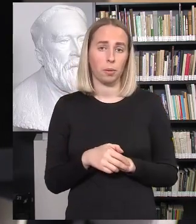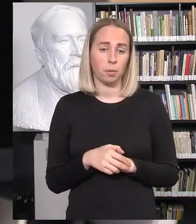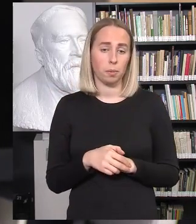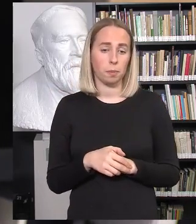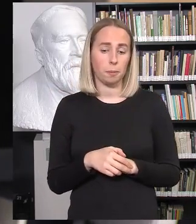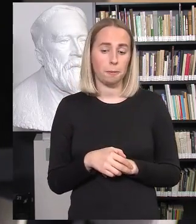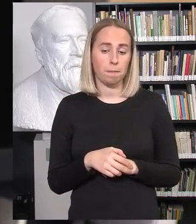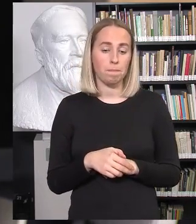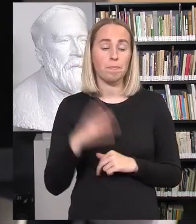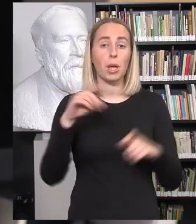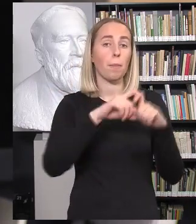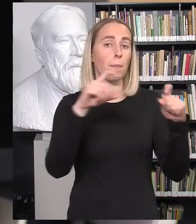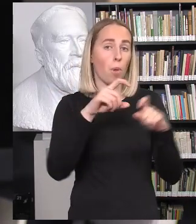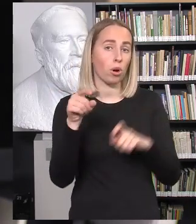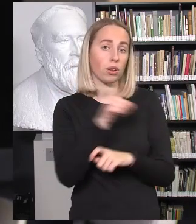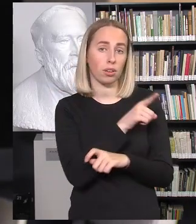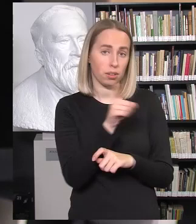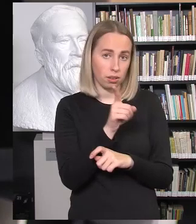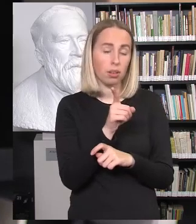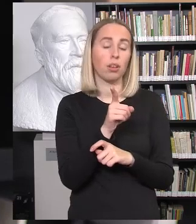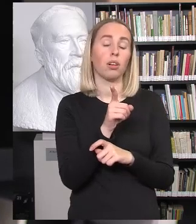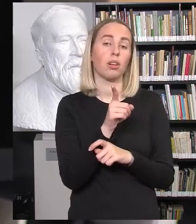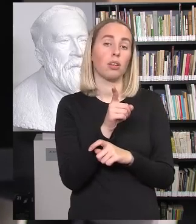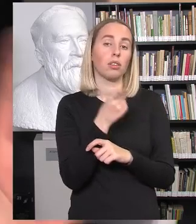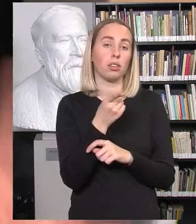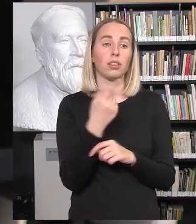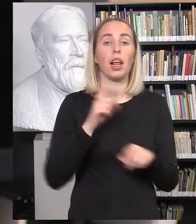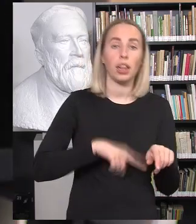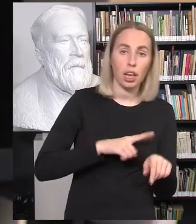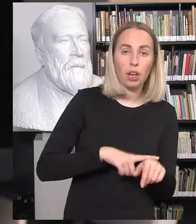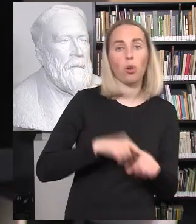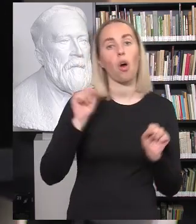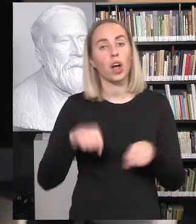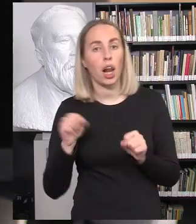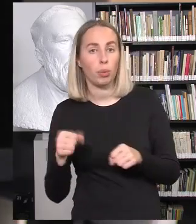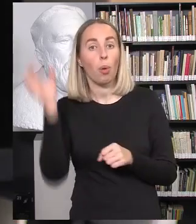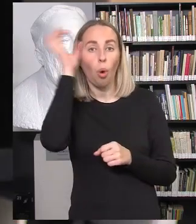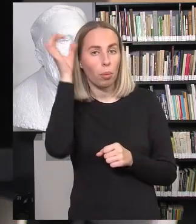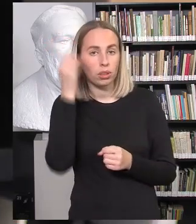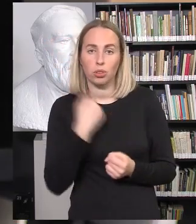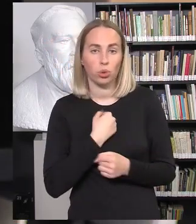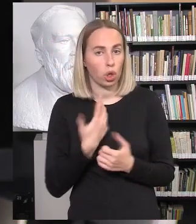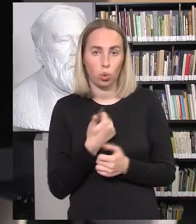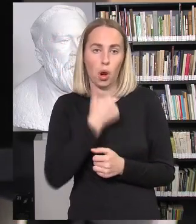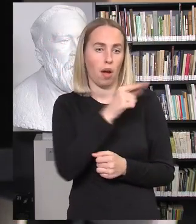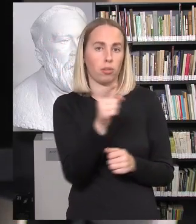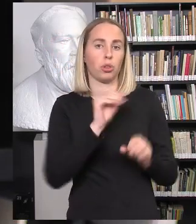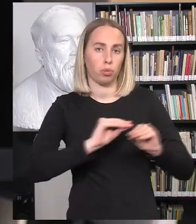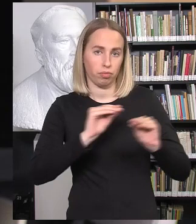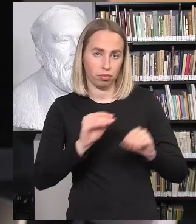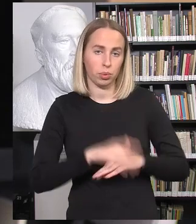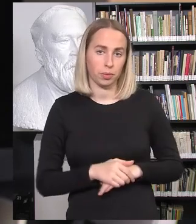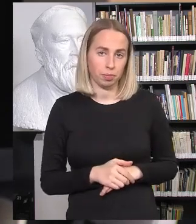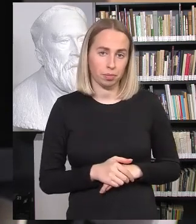tikrai neturi mokykla nei galimybių, nei laiko, nei kompetencijų tą daryti. Tai gyvenimo įgūdžių